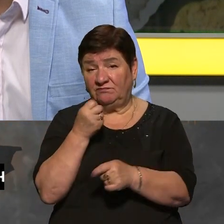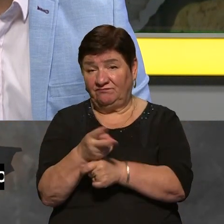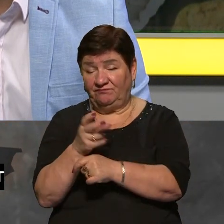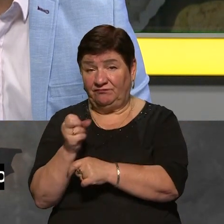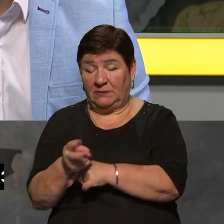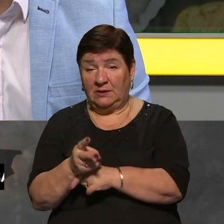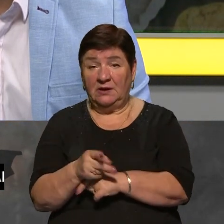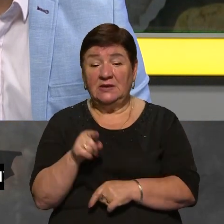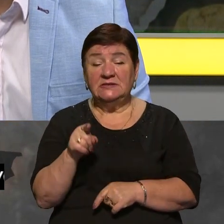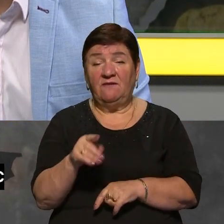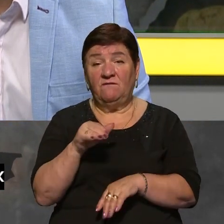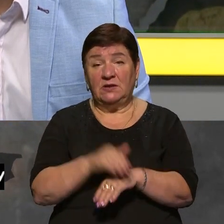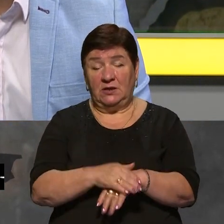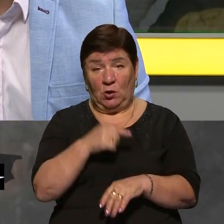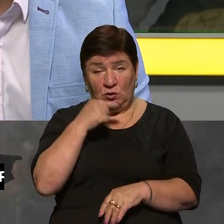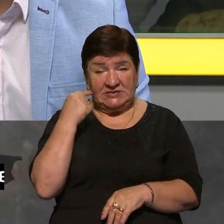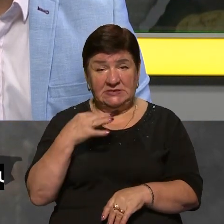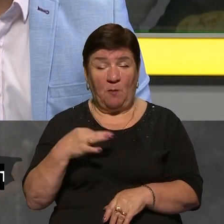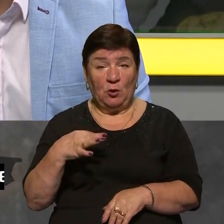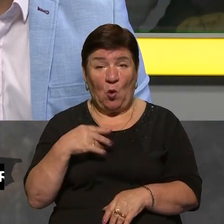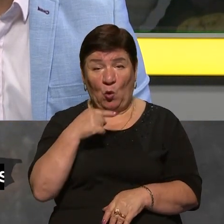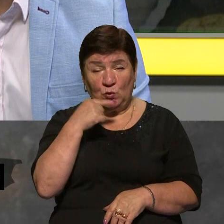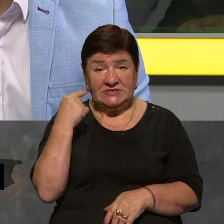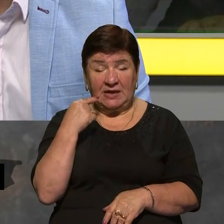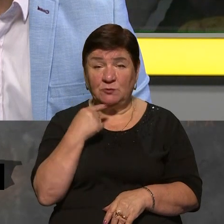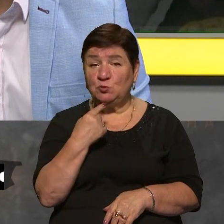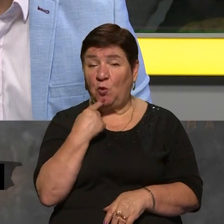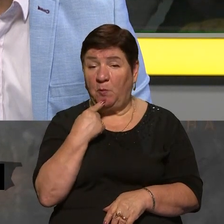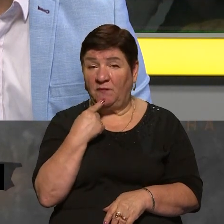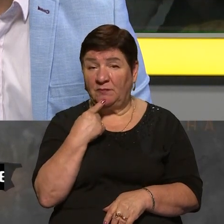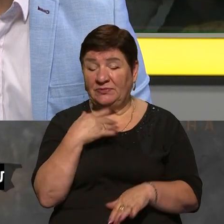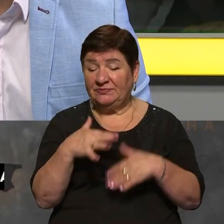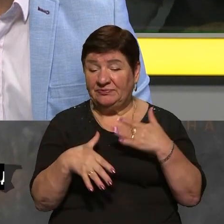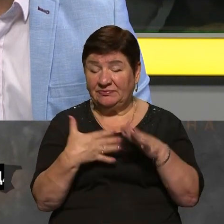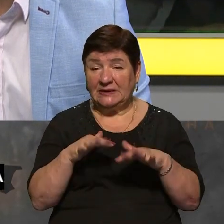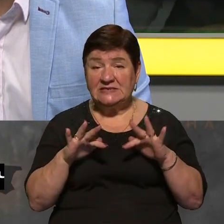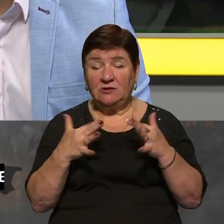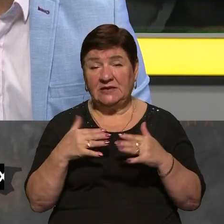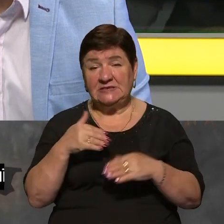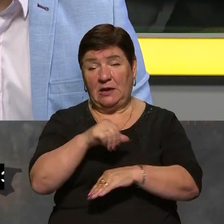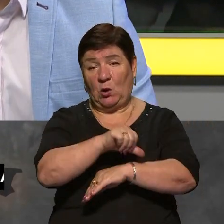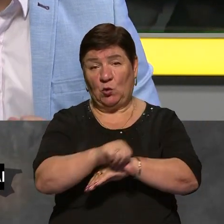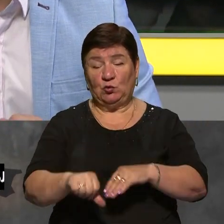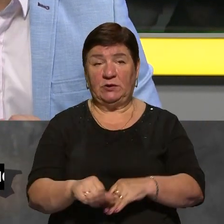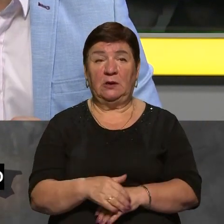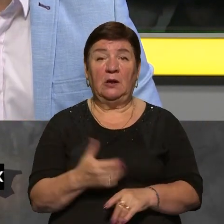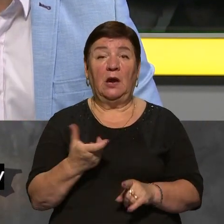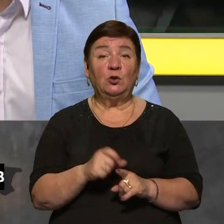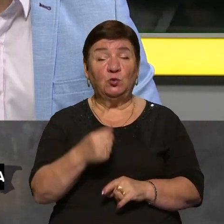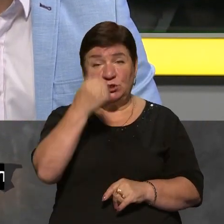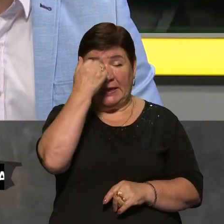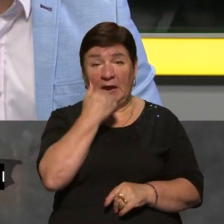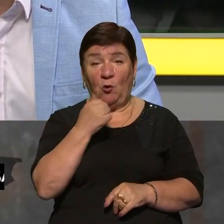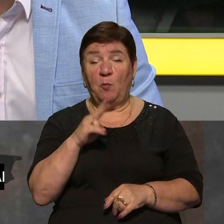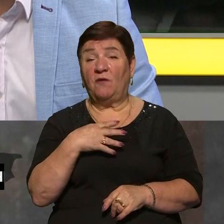з цим фактично російсько-білоруським спробам дестабілізувати ситуацію на кордоні. Дуже дякую вам.